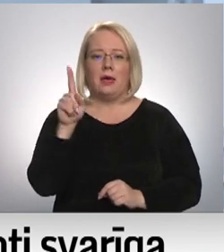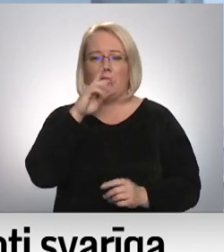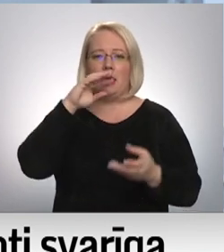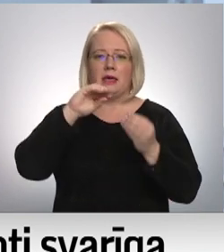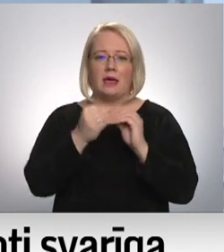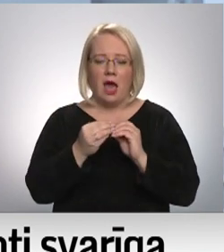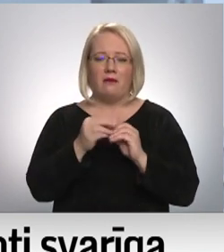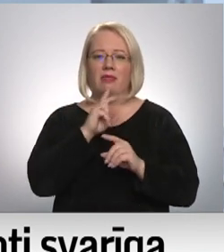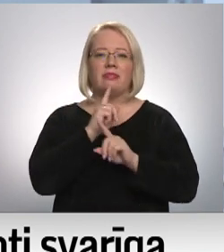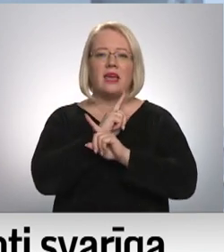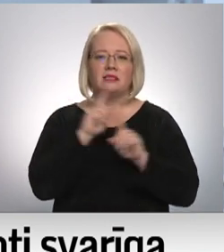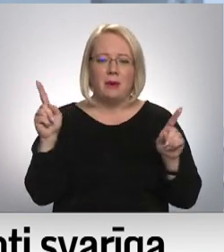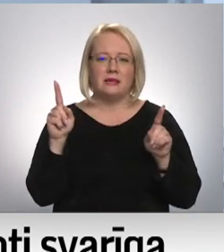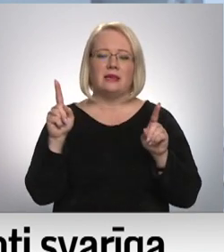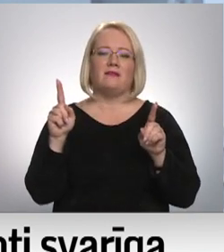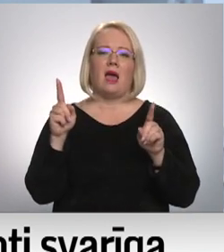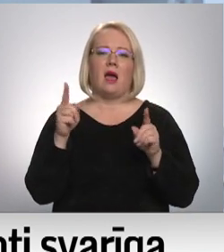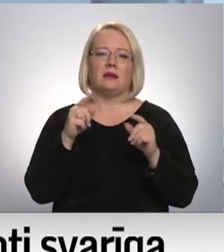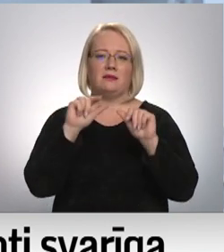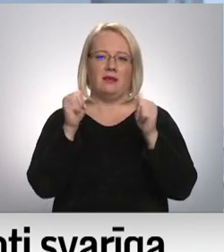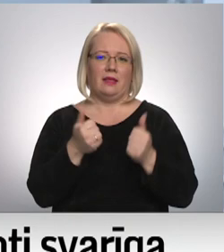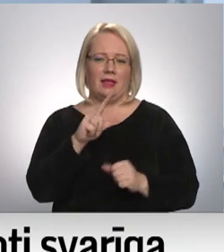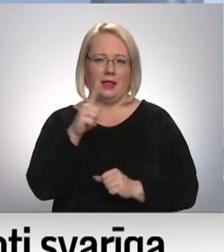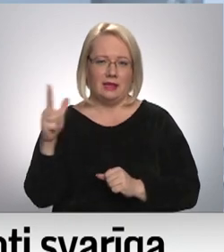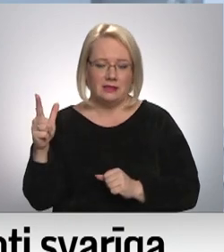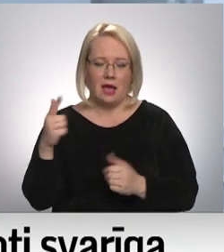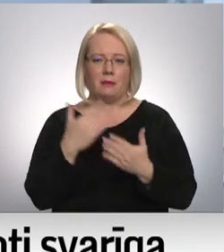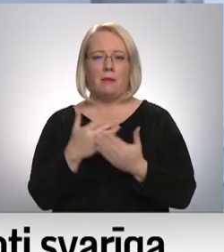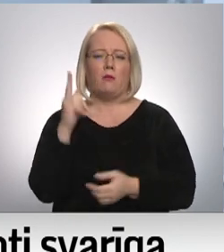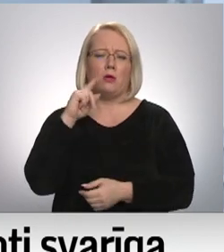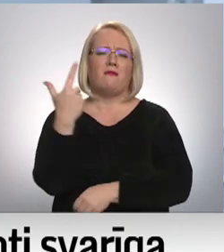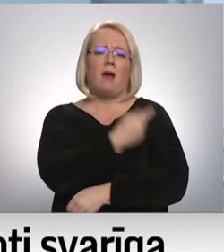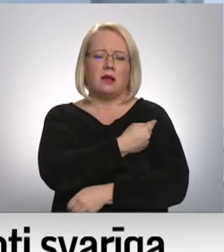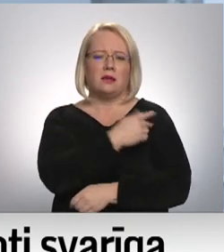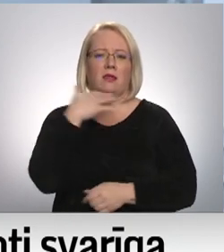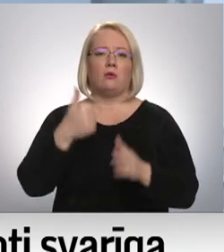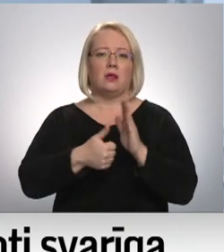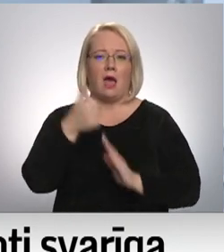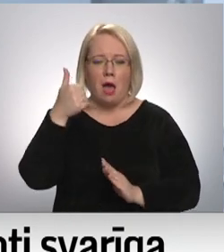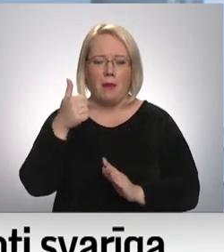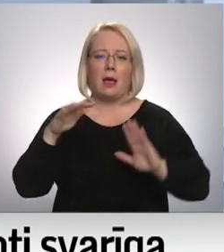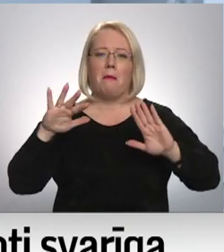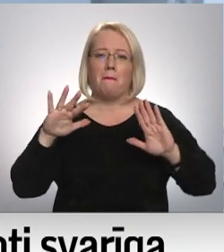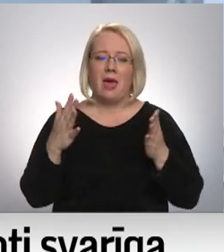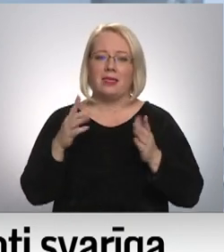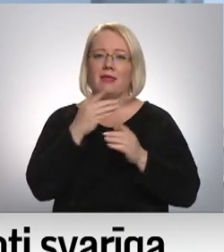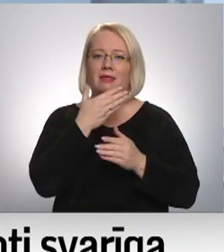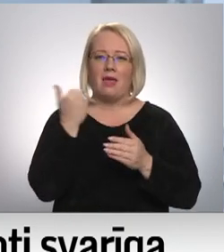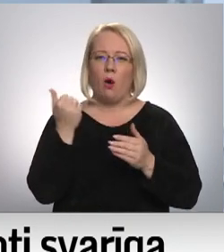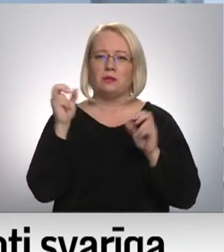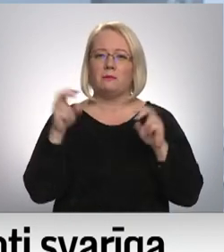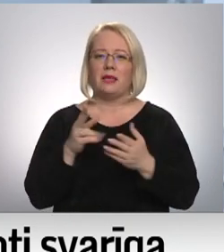arī nespecifiskās profilaksas līdzekļus. Specifiskā vienmēr ir efektīvāka vakcinācija, protams, bet nespecifiskā tā ir gan